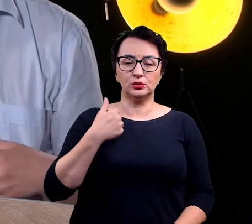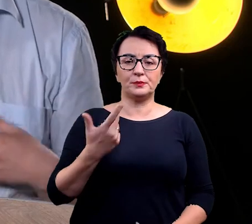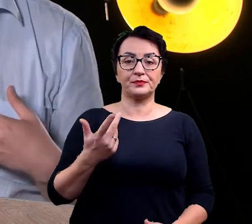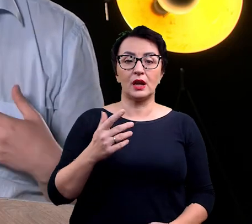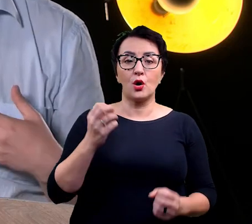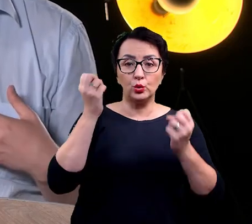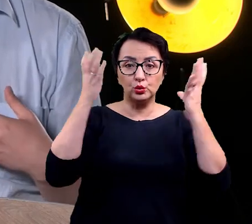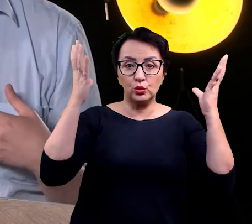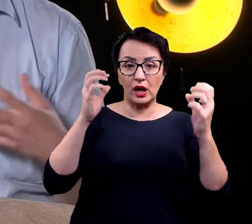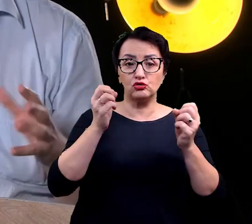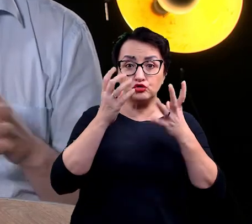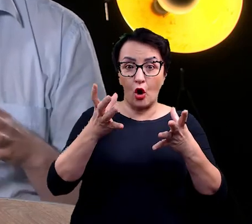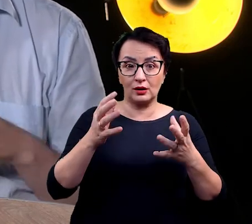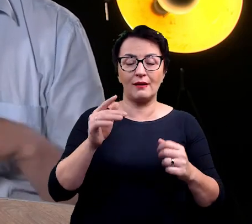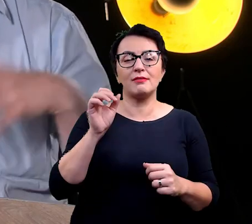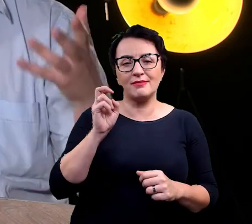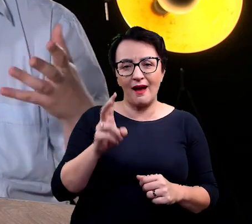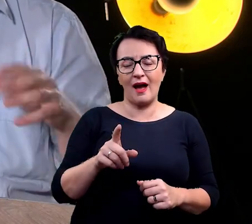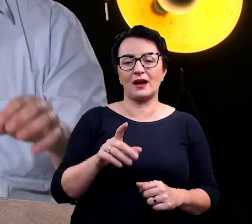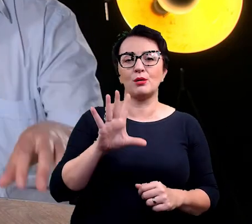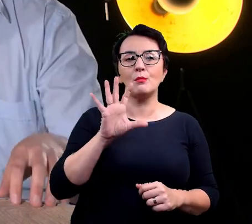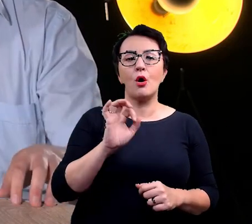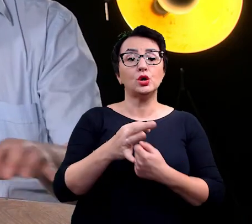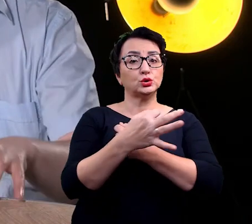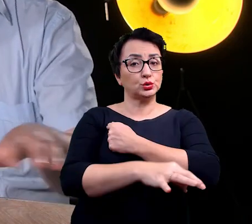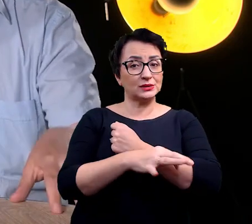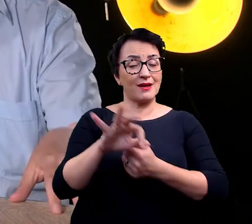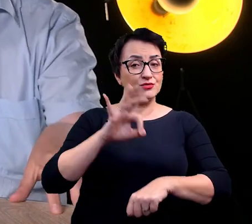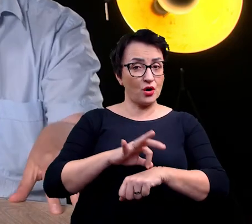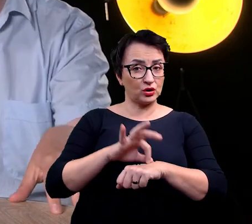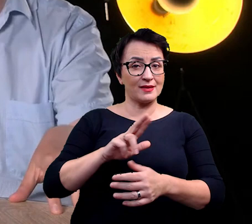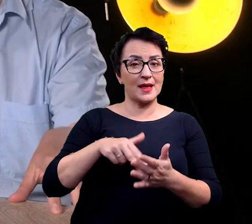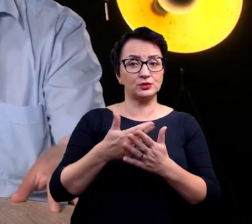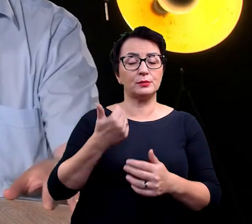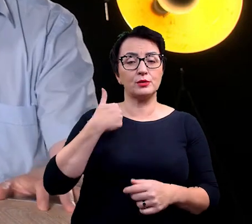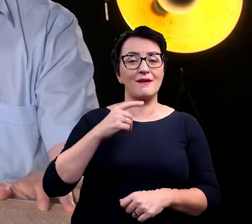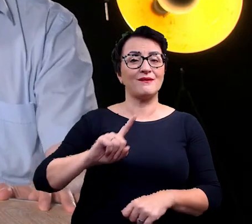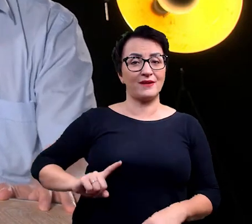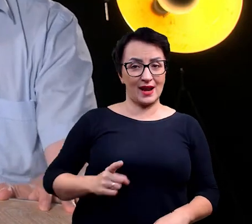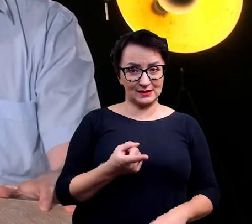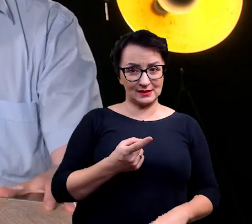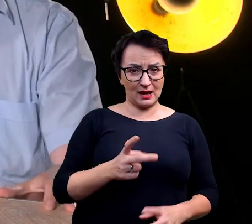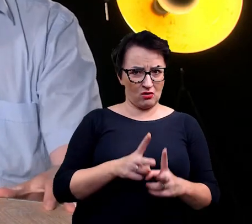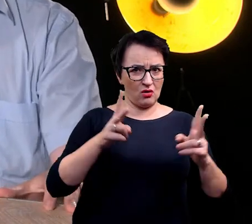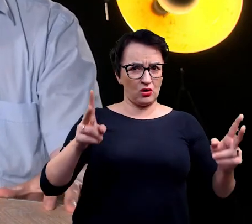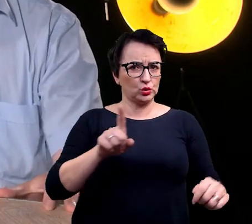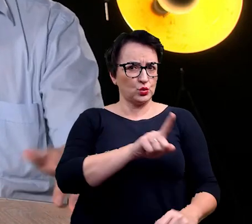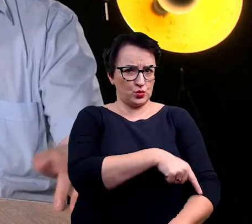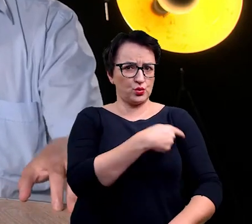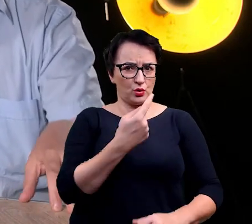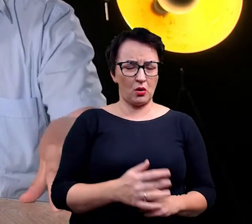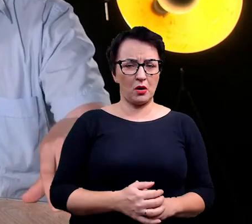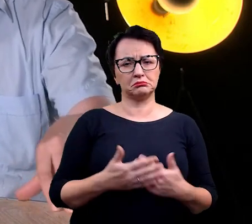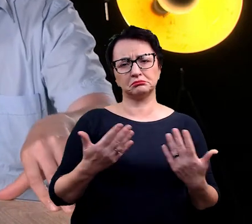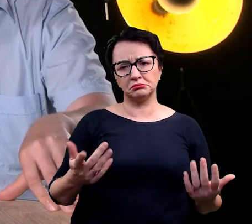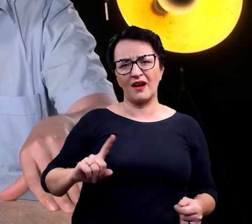kulturowy, kiedy człowiek przyjeżdża do... Może, może większy niż, bo w czasie studiów doktoranckich byłem na przykład we Francji przez dłuższy okres czasu, no to